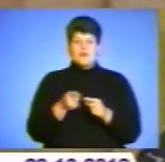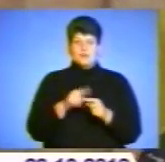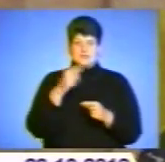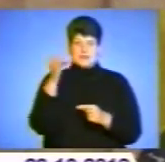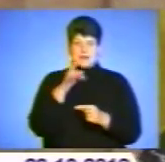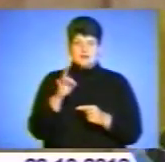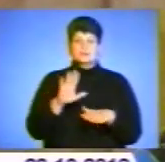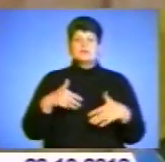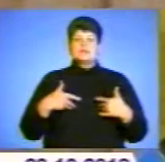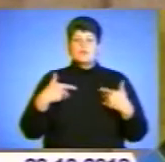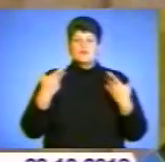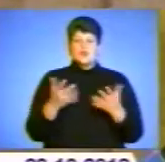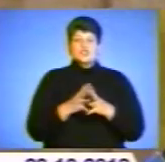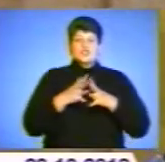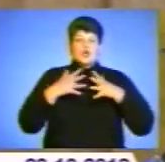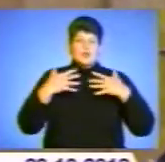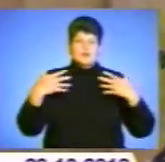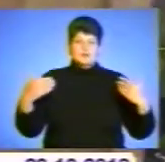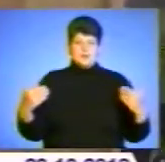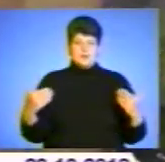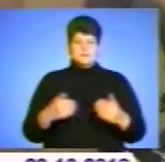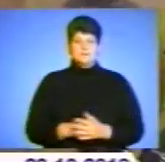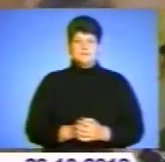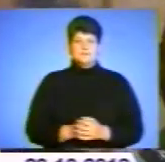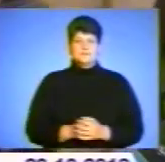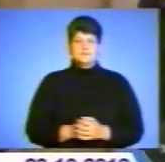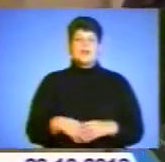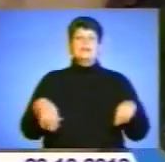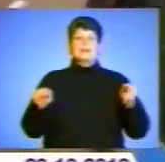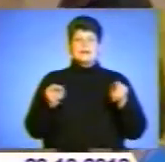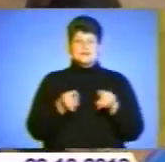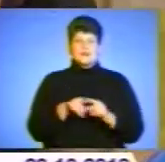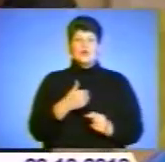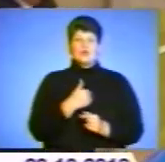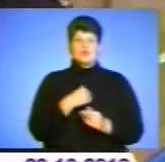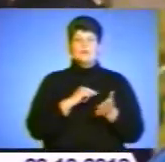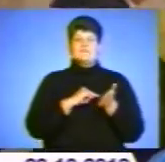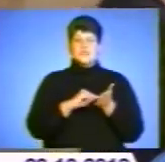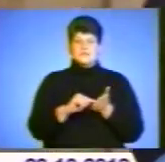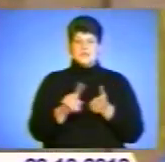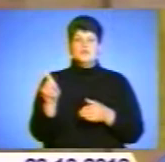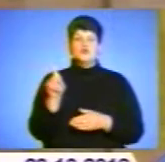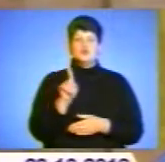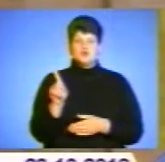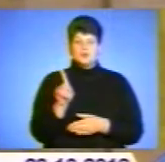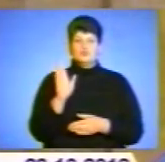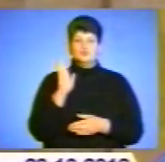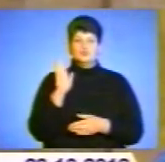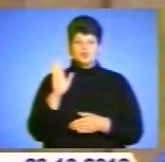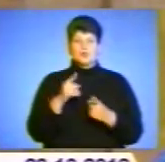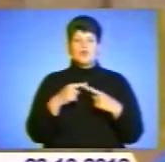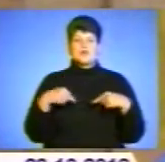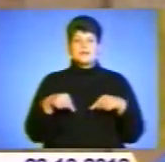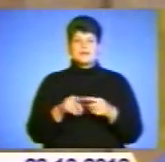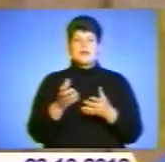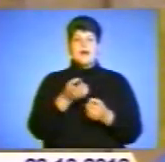запропоновано широкий асортимент. Так само хотів би відмітити, що буде організовано